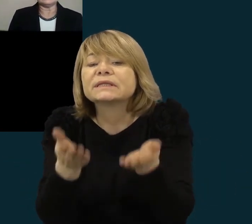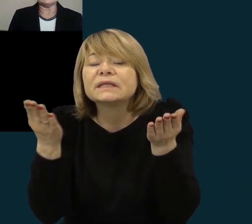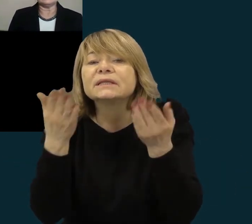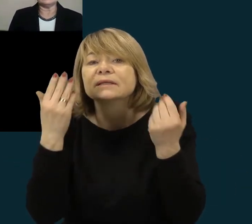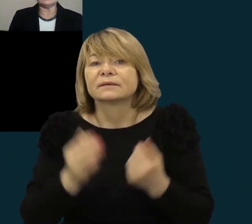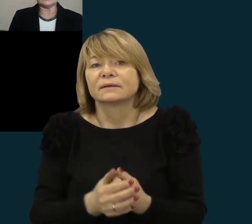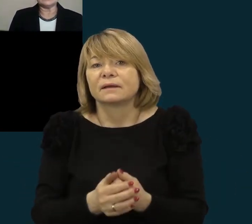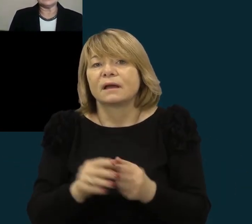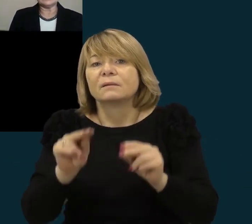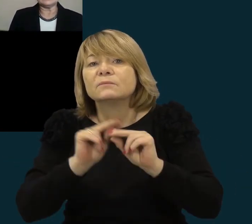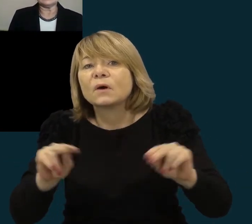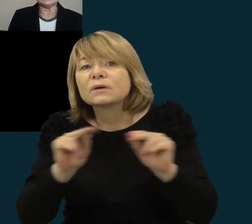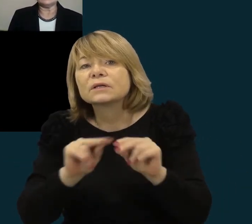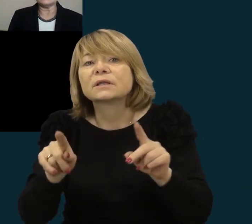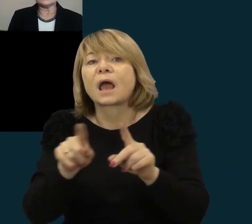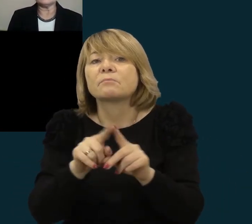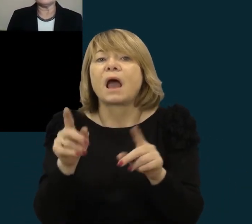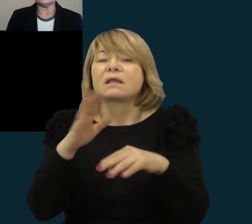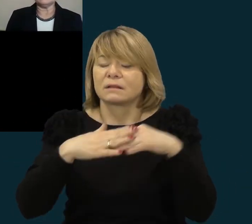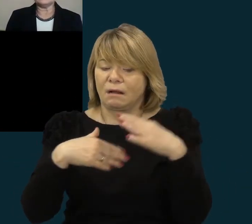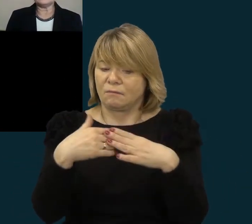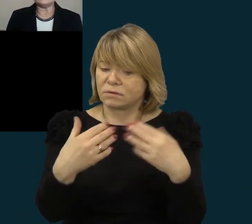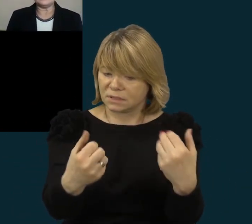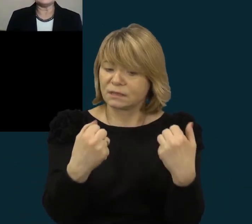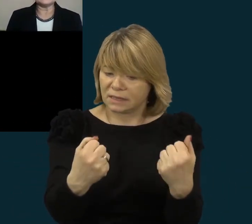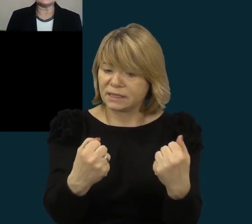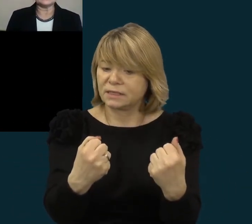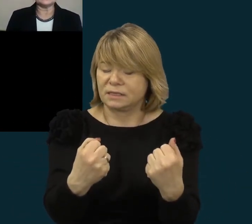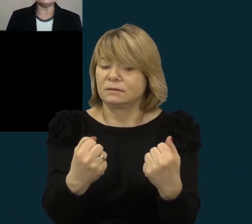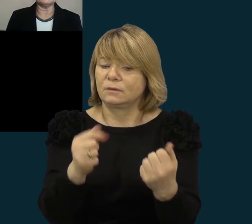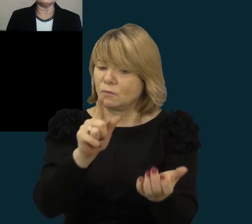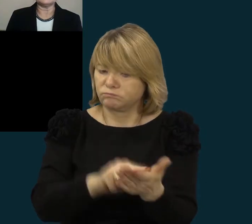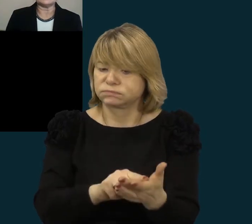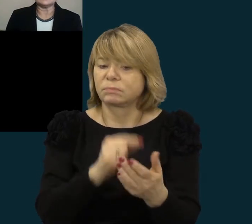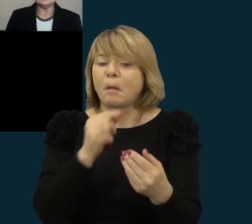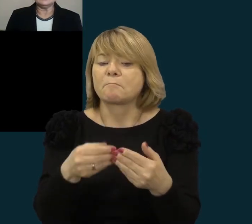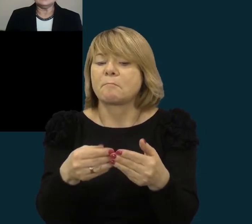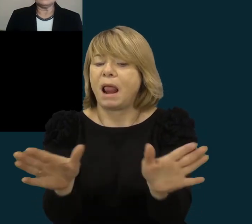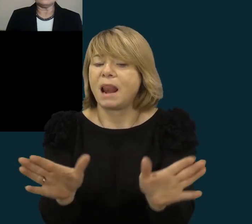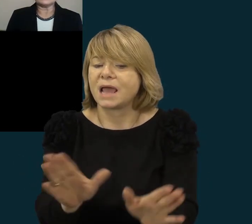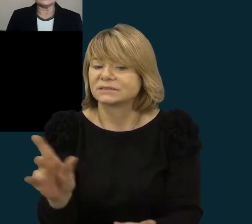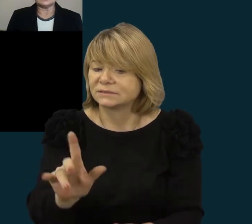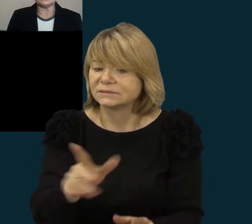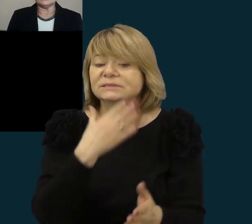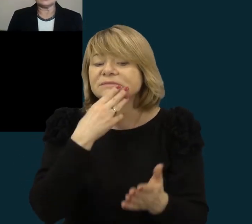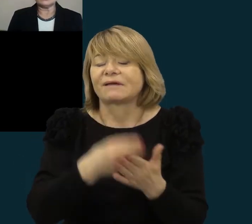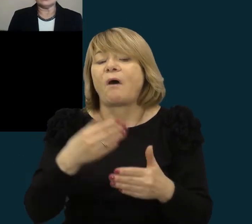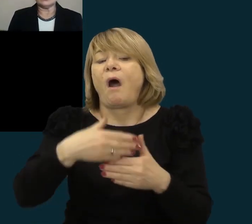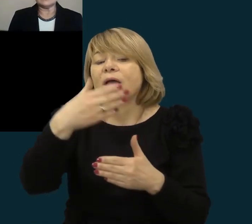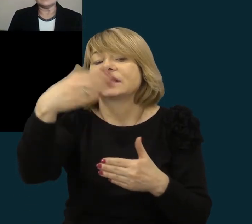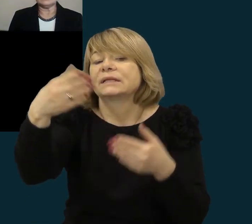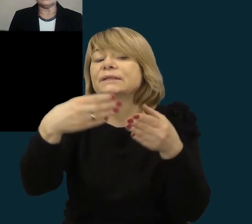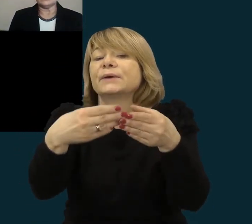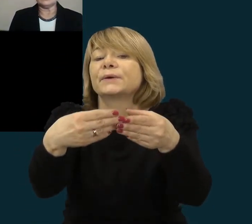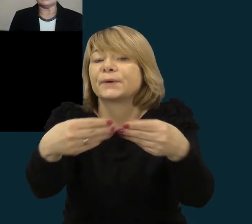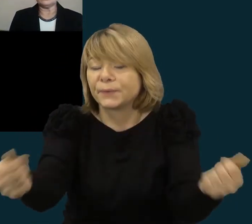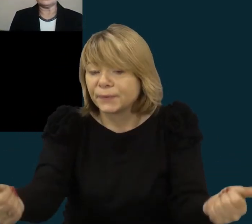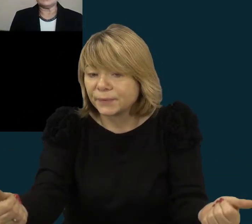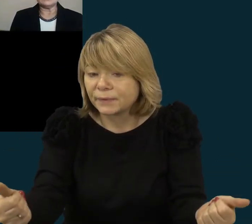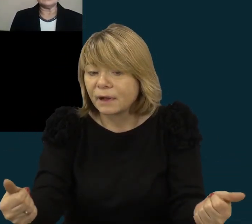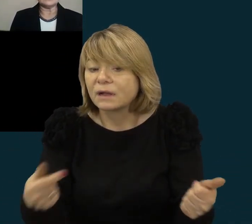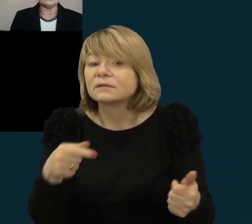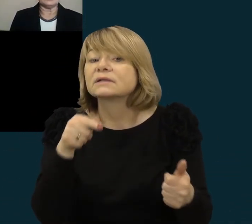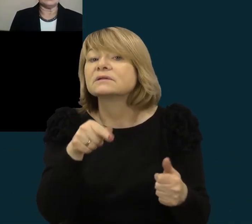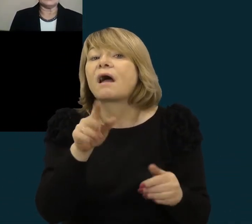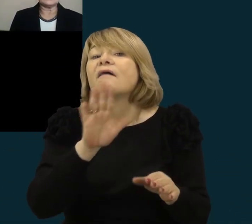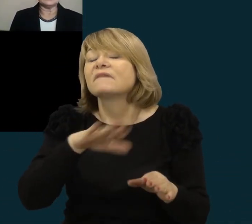reikia virtai laikyti tai rankose, jeigu nenorime paleisti iš ranko ateityje. Kokios tai dirbtuvės, kuriuose kuriama vaikuo